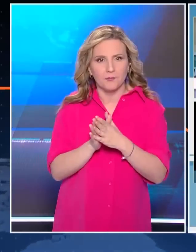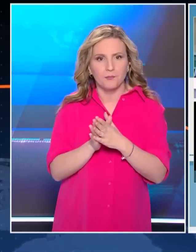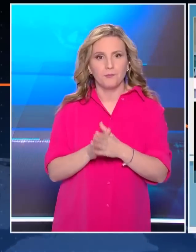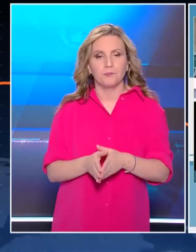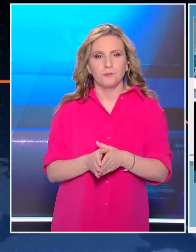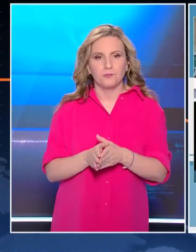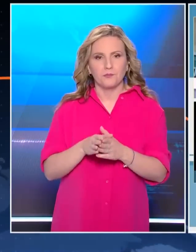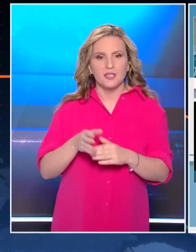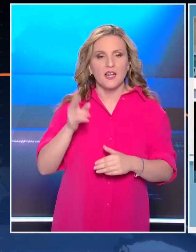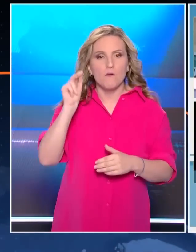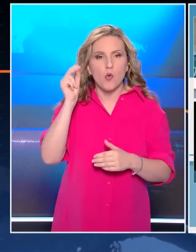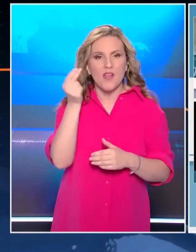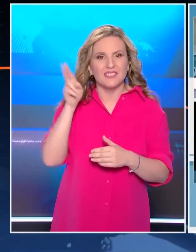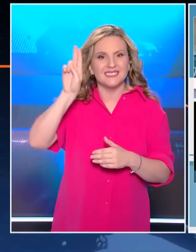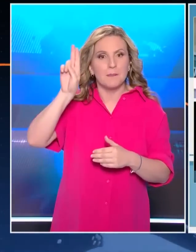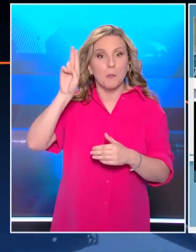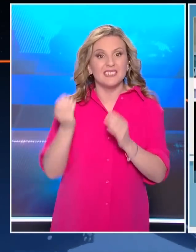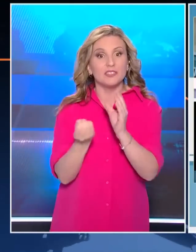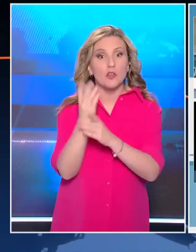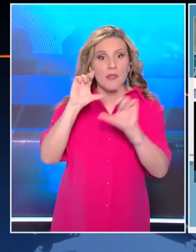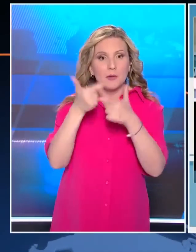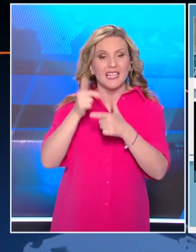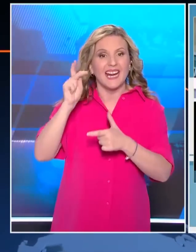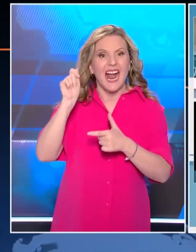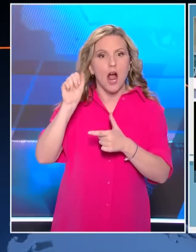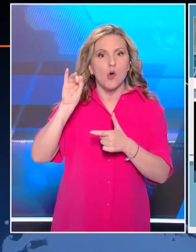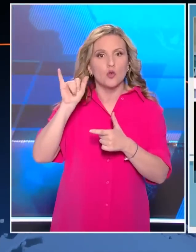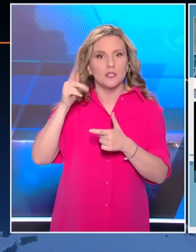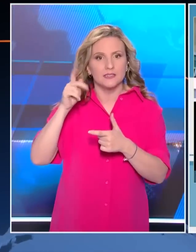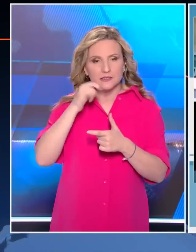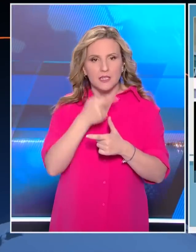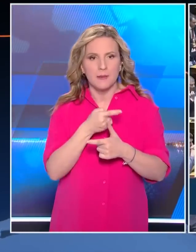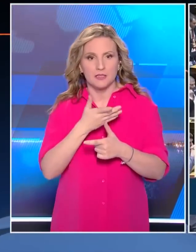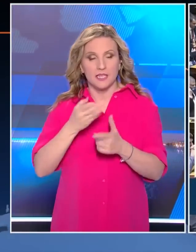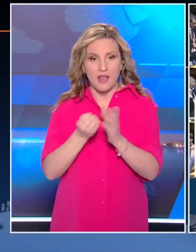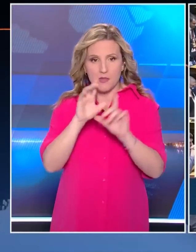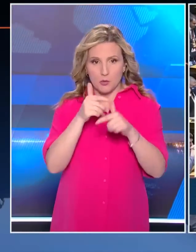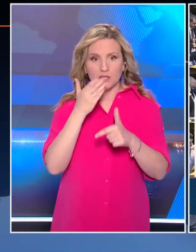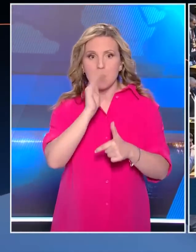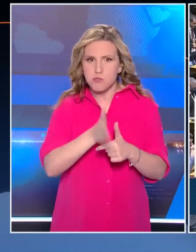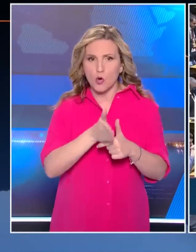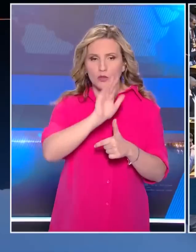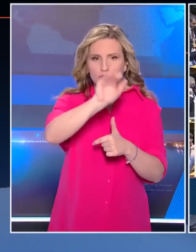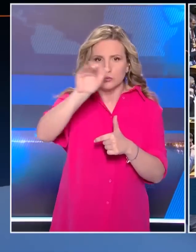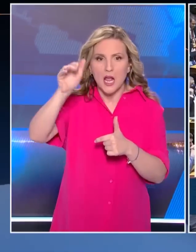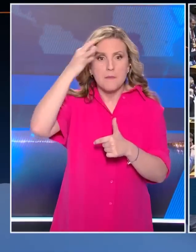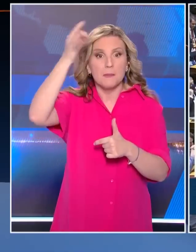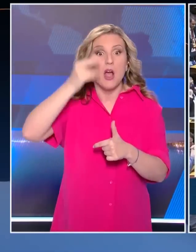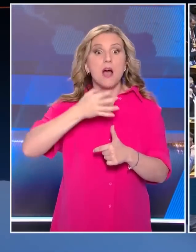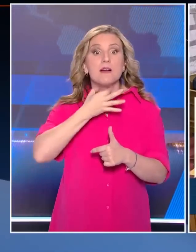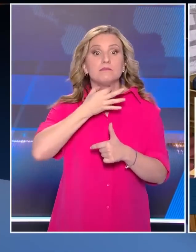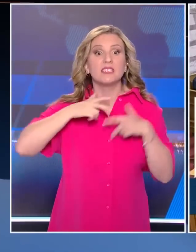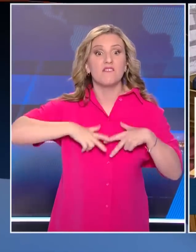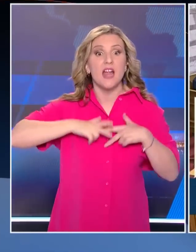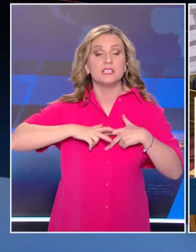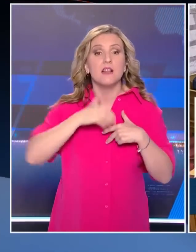ίδια ώρα από στροφή του υποψήφιου βουλευτή της Νέας Δημοκρατίας, Μιχάλη Καούκη, ότι η Νέα Δημοκρατία μπορεί να απευθυνθεί σε μεμονωμένους βουλευτές για να σχηματίσει η κυβέρνηση,